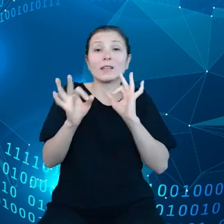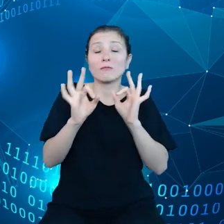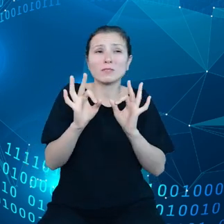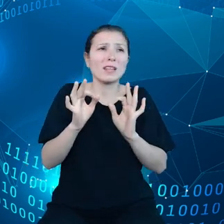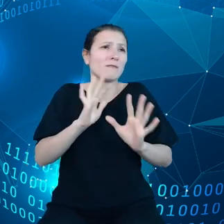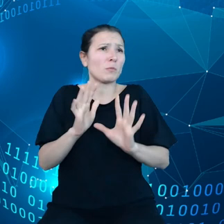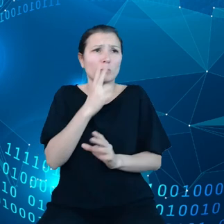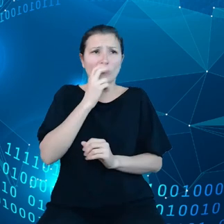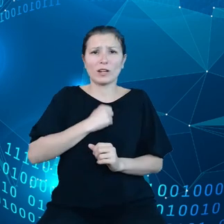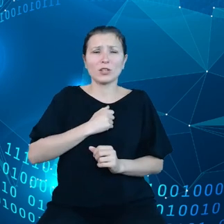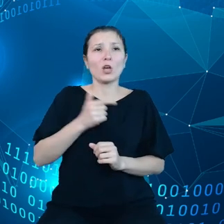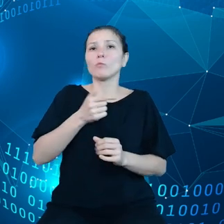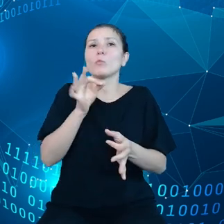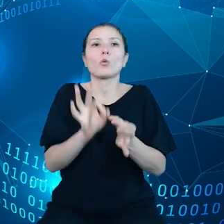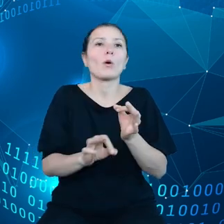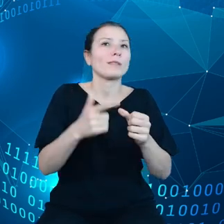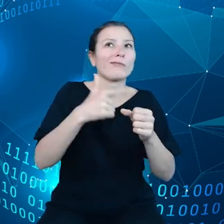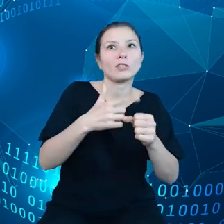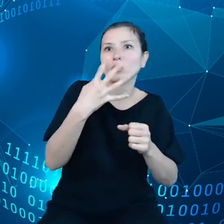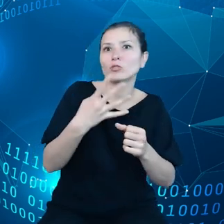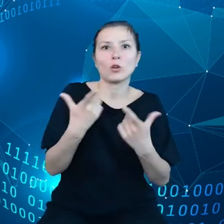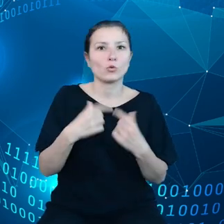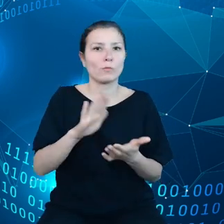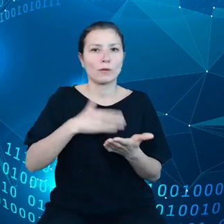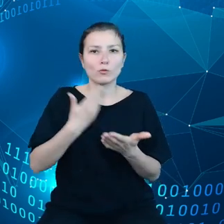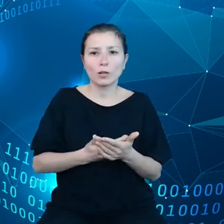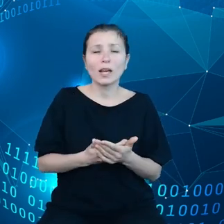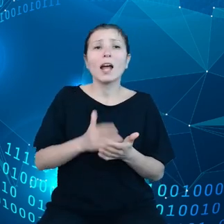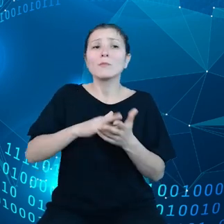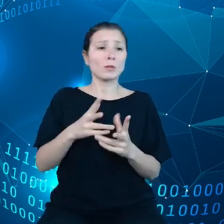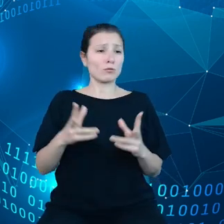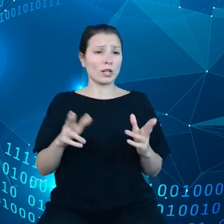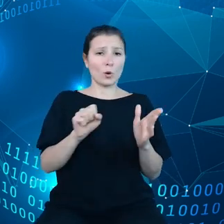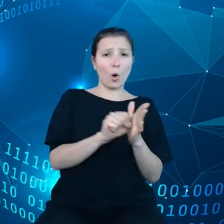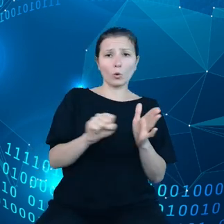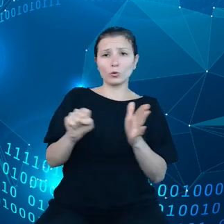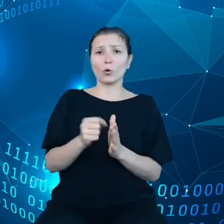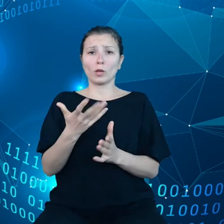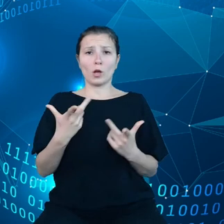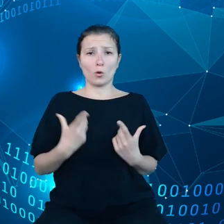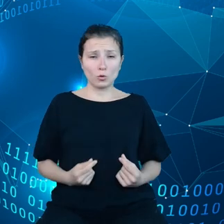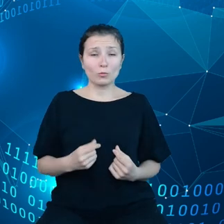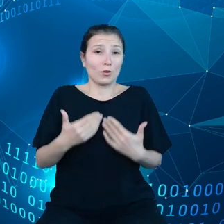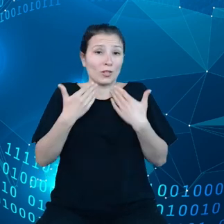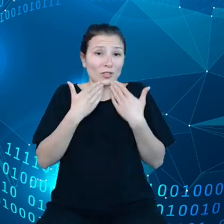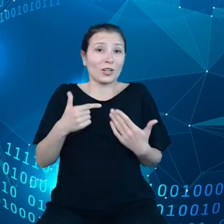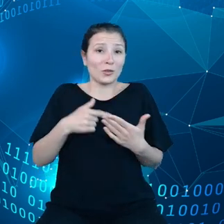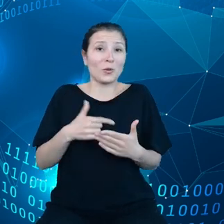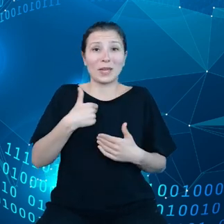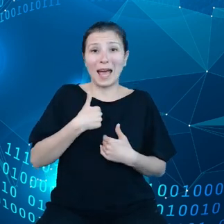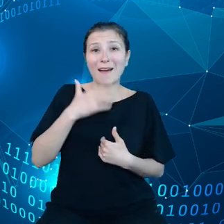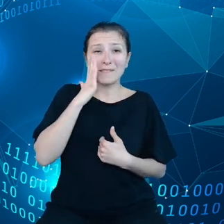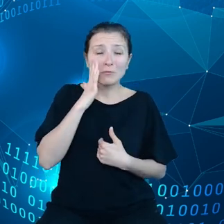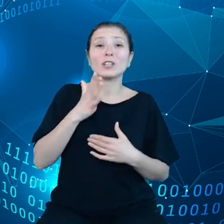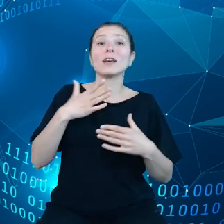24 osoby, ale wystarczy, żeby to było podane w przedziale. To już daje mi poczucie, czy to jest duża firma, mała firma, średnia